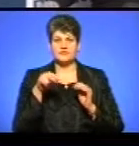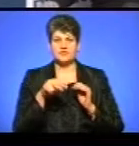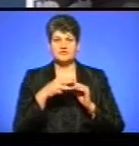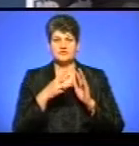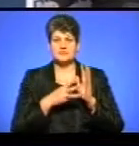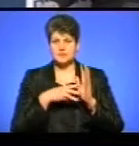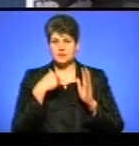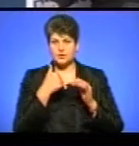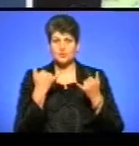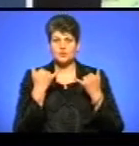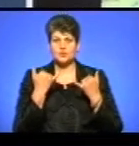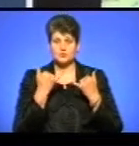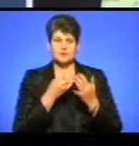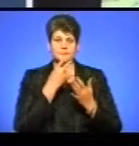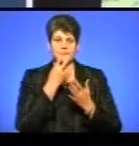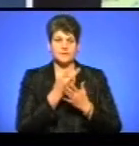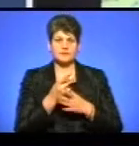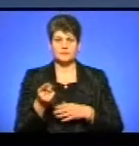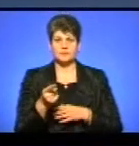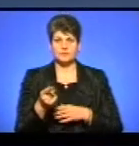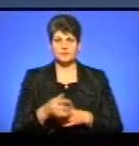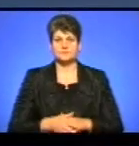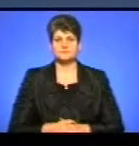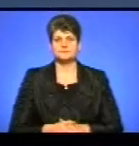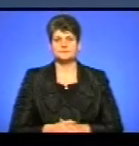років, сьогодні репрезентували у Тернополі.